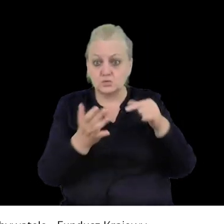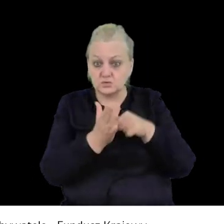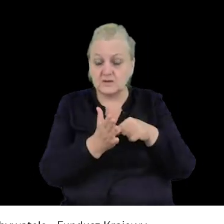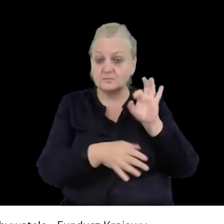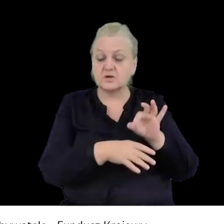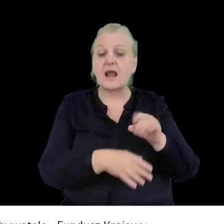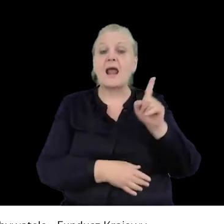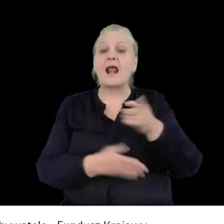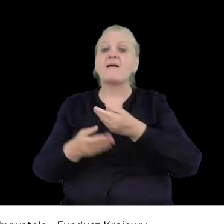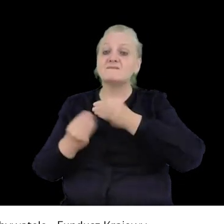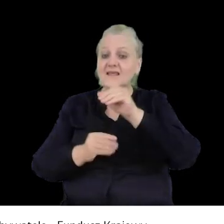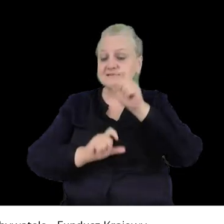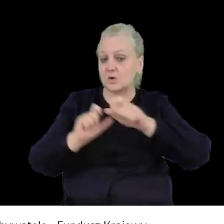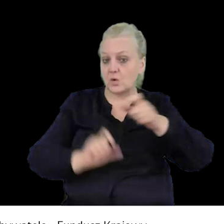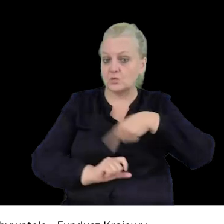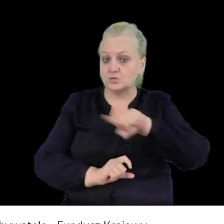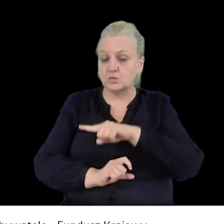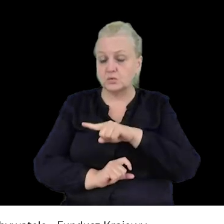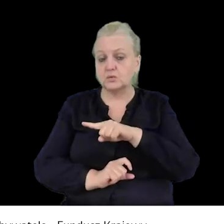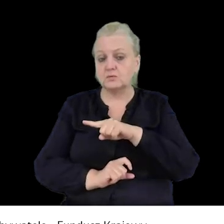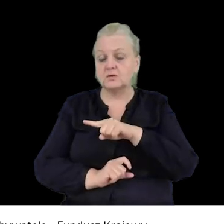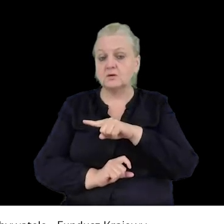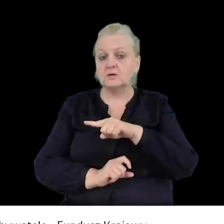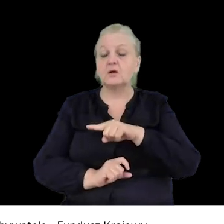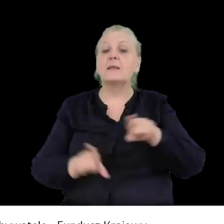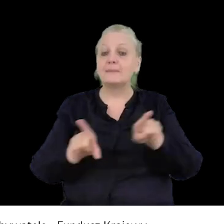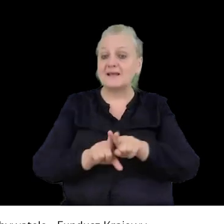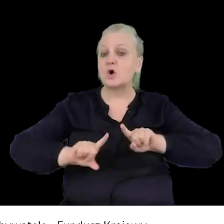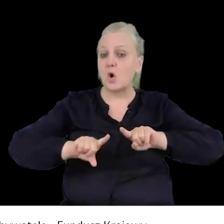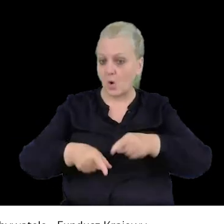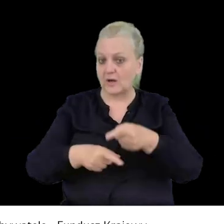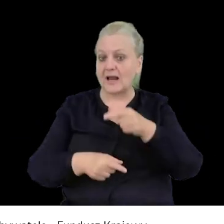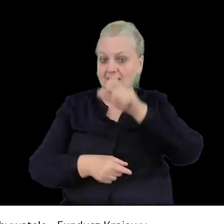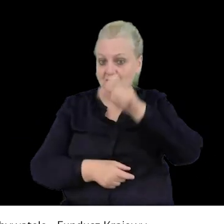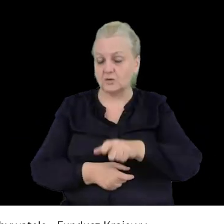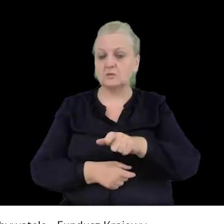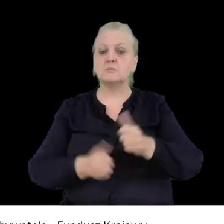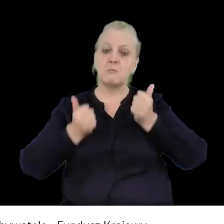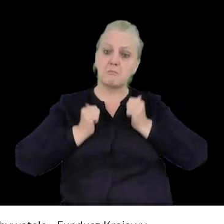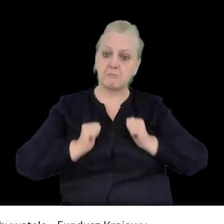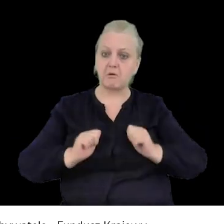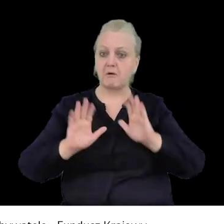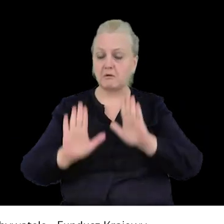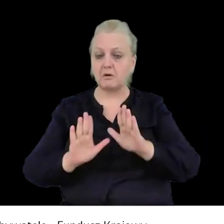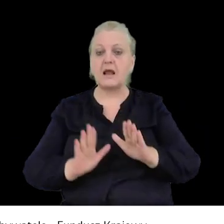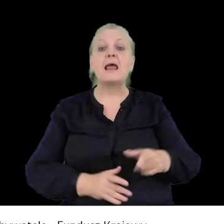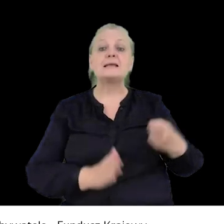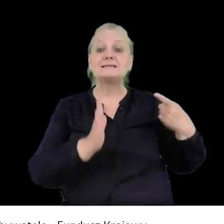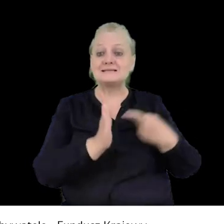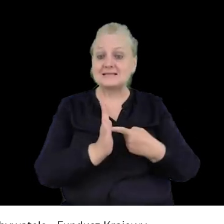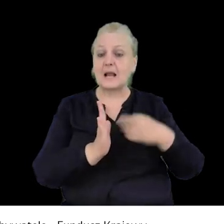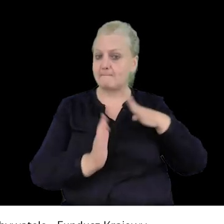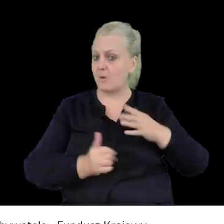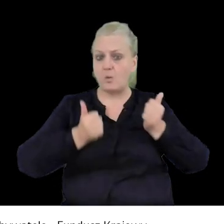znaczna część osób zgromadzonych, samych i organizator, zachowują się pokojowo i jeżeli sam cel zgromadzenia był również